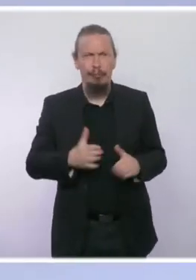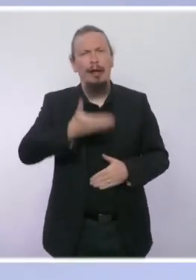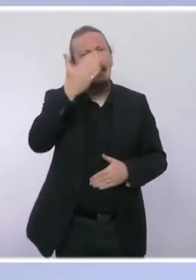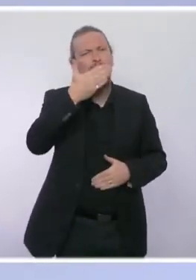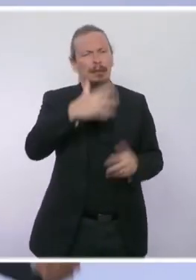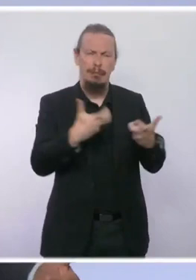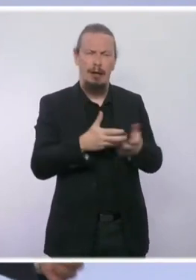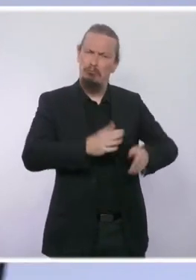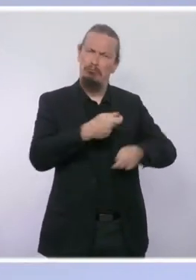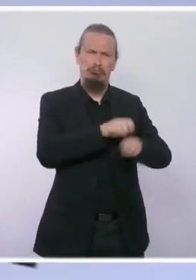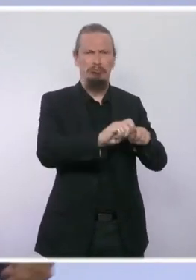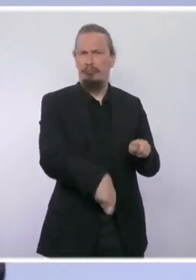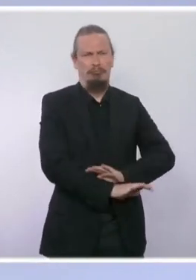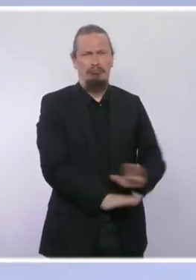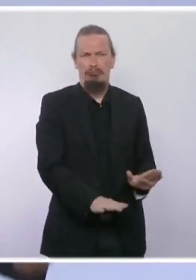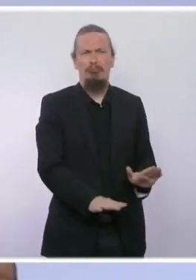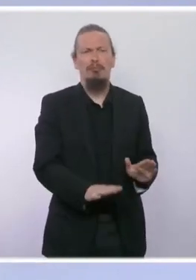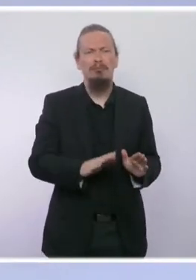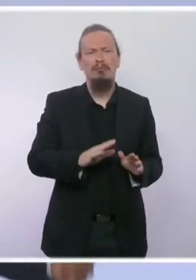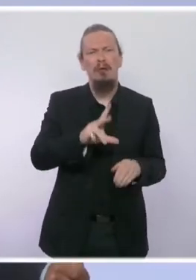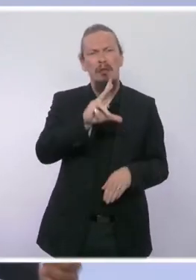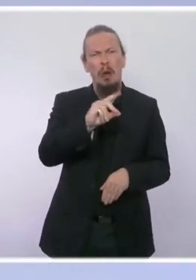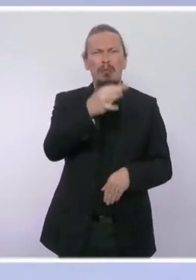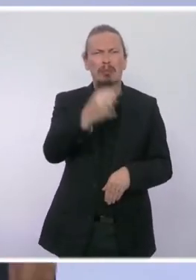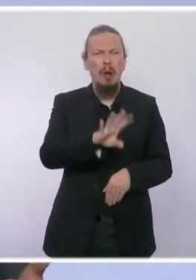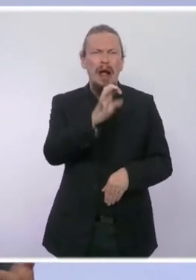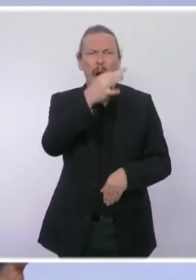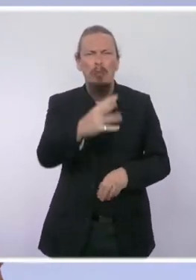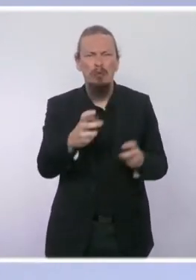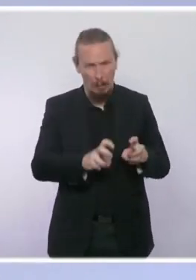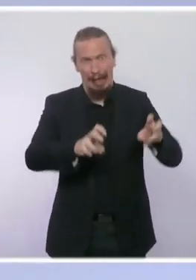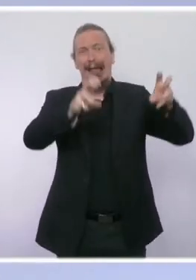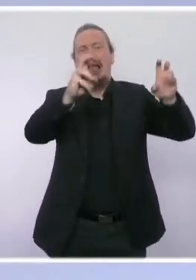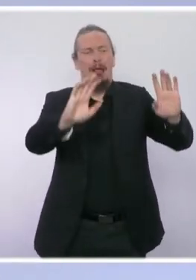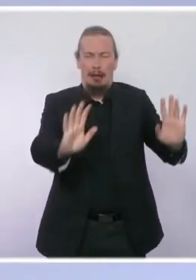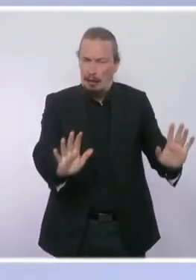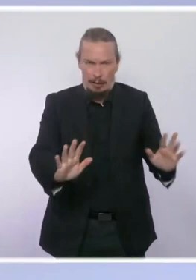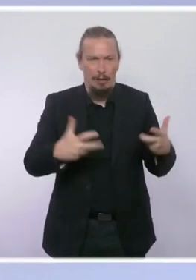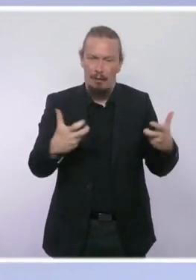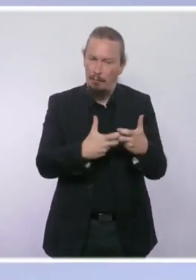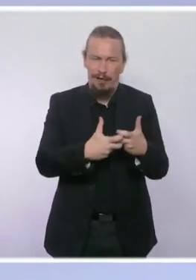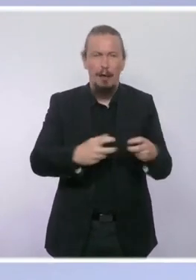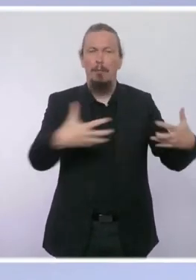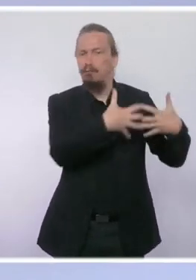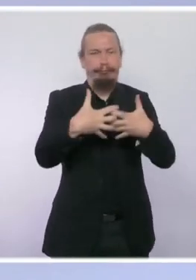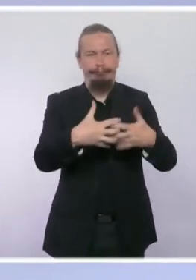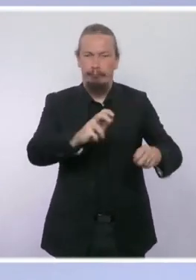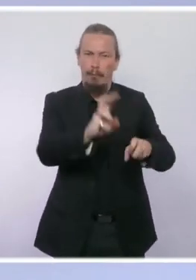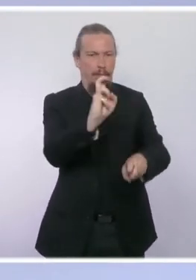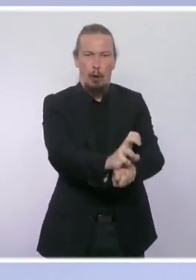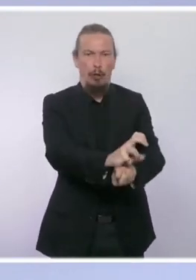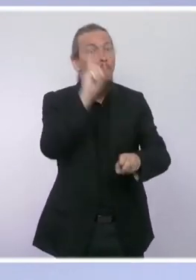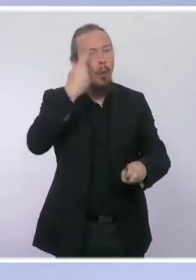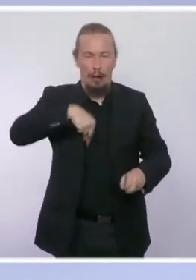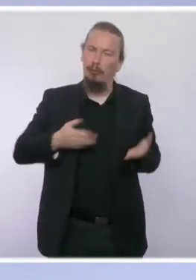ait pas les augmentations prévues d'ici à la fin de l'année de l'ordre de 30-40 % du prix du gaz, le prix du gaz a été gelé parce que nous avons pris des